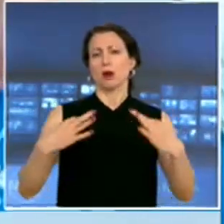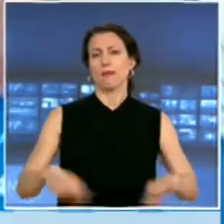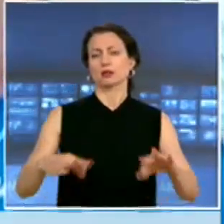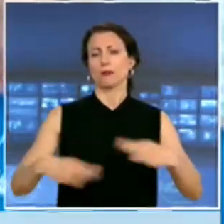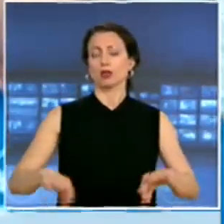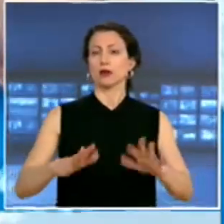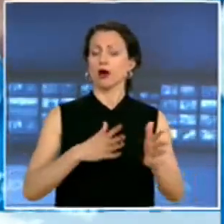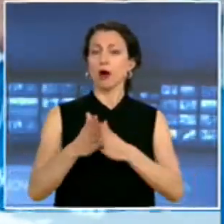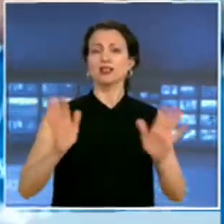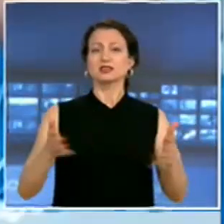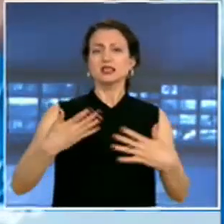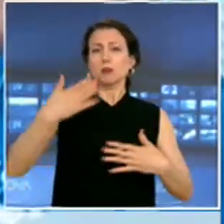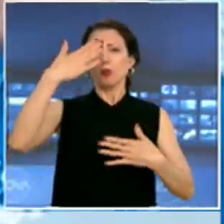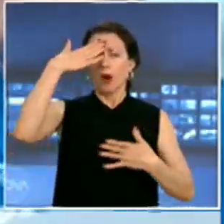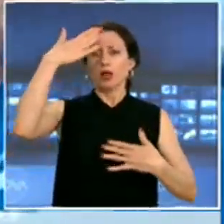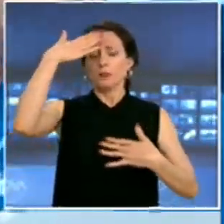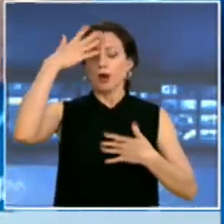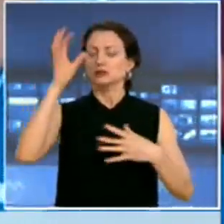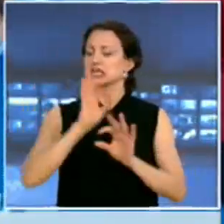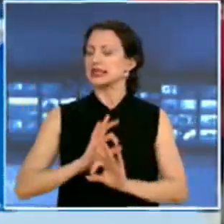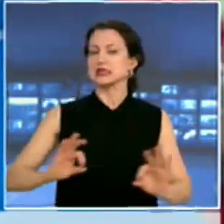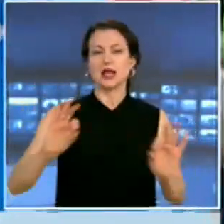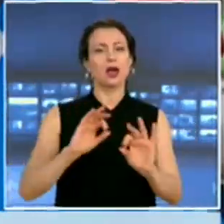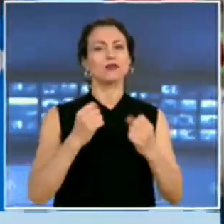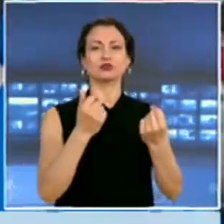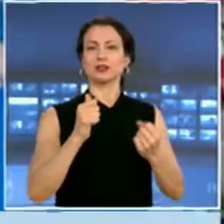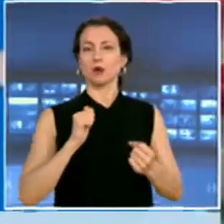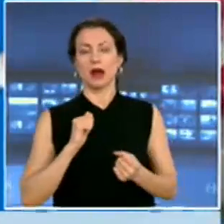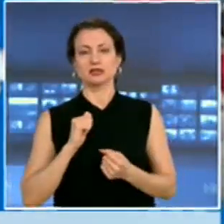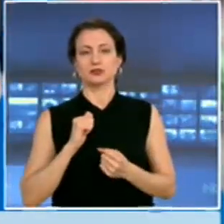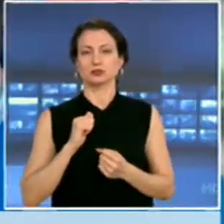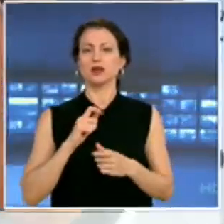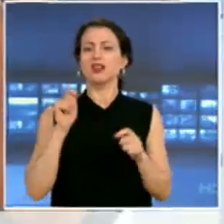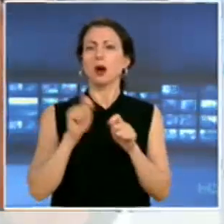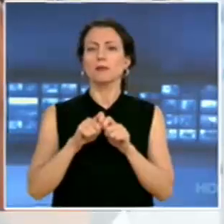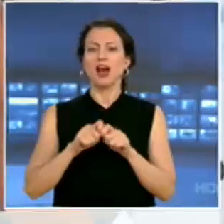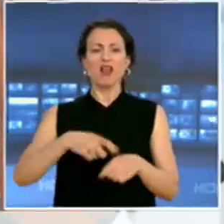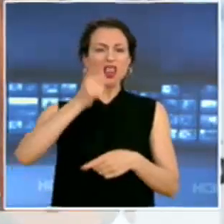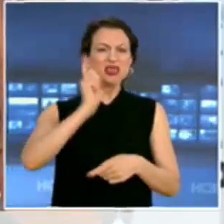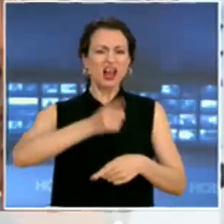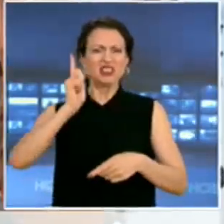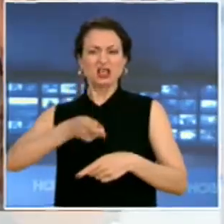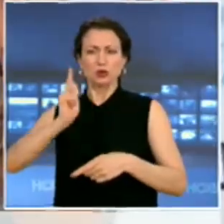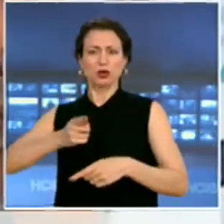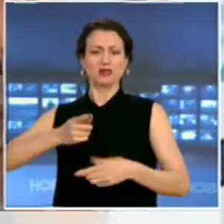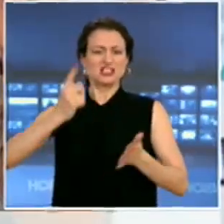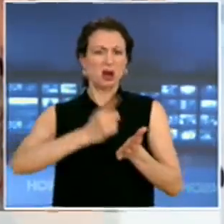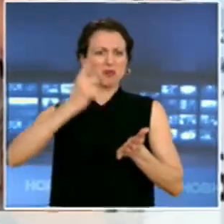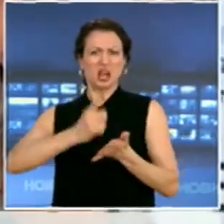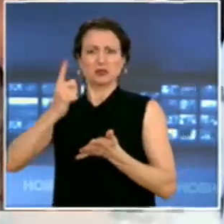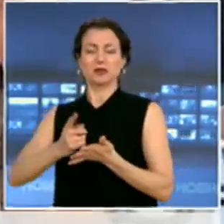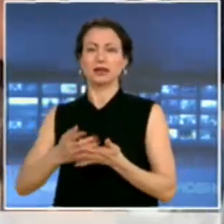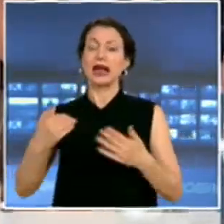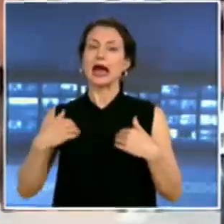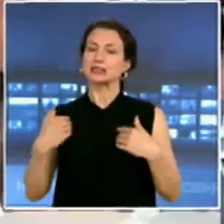по-болни, никакво здравеопазване. Упражнява се една тотална диктатура. Дойдох против дестабилизирането на